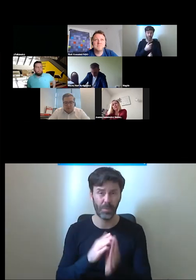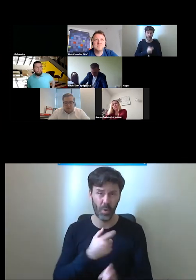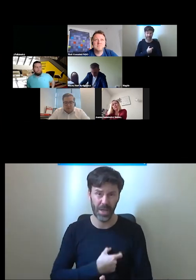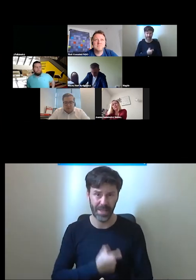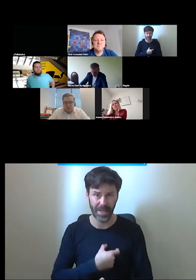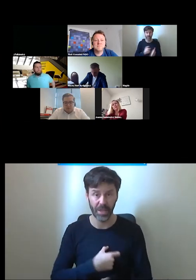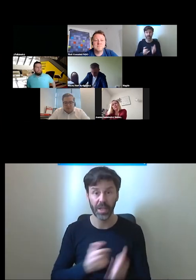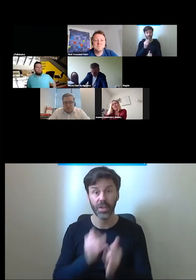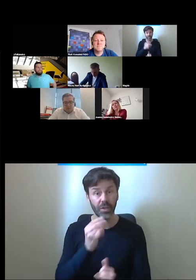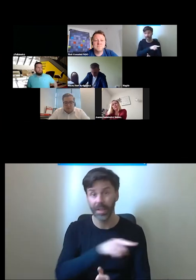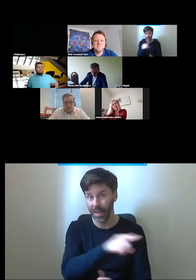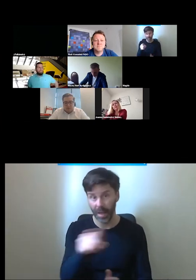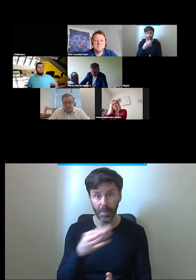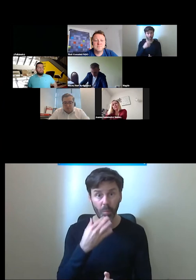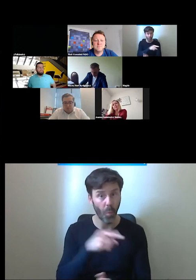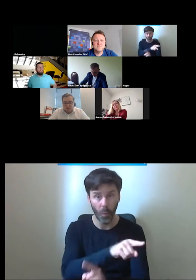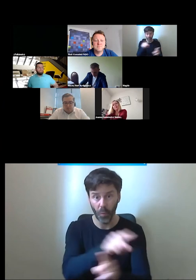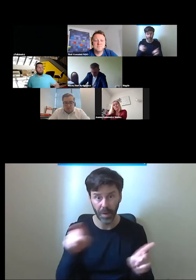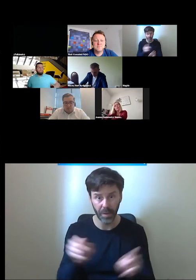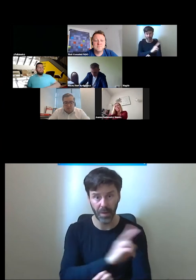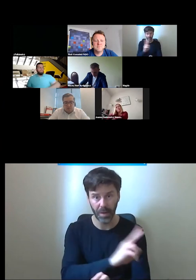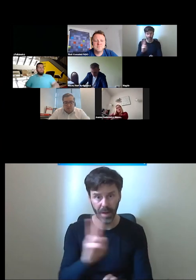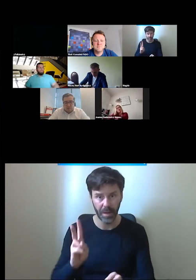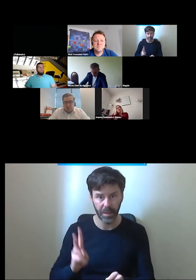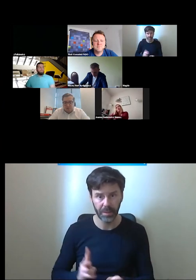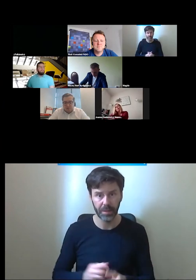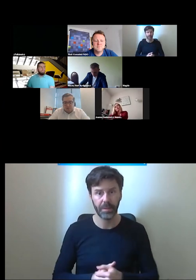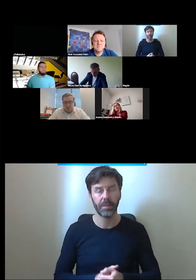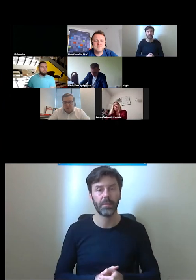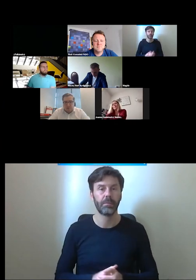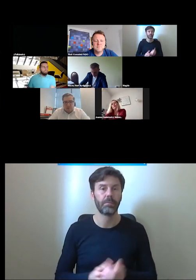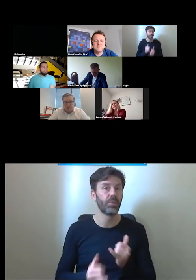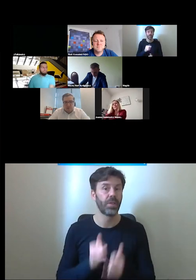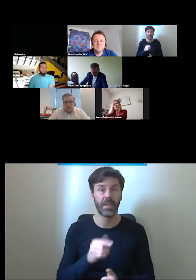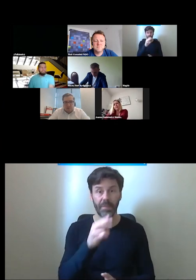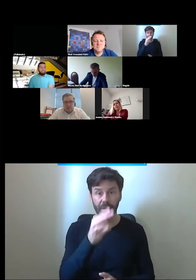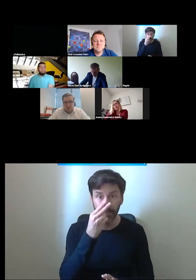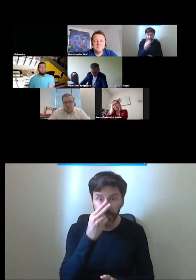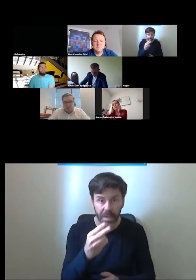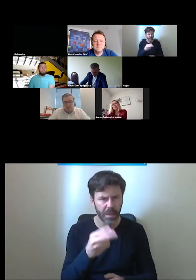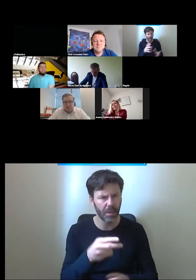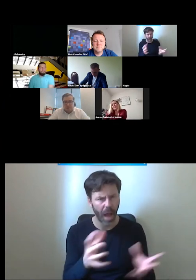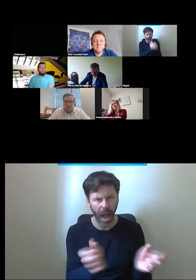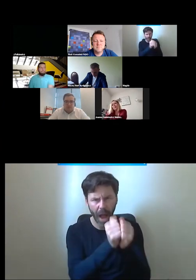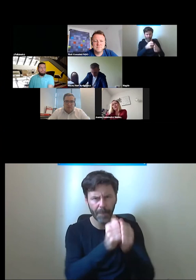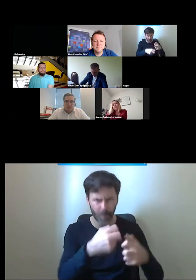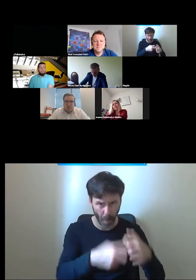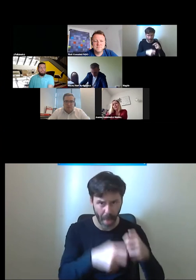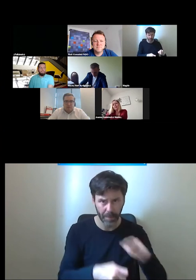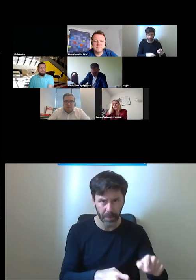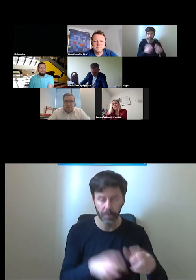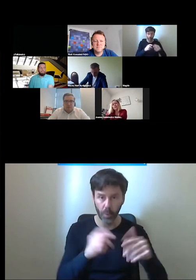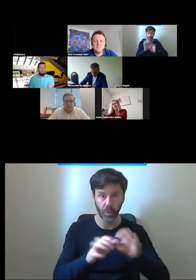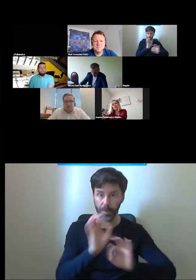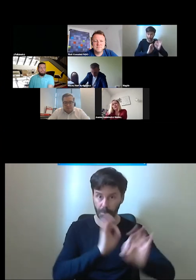dostrzegacie mówię tutaj tak naprawdę do wszystkich i zawsze to mówimy głośno i otwarcie jeżeli dostrzegacie problemy jeżeli widzicie Państwo że można coś poprawić albo jest to związanie